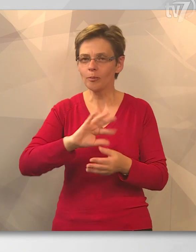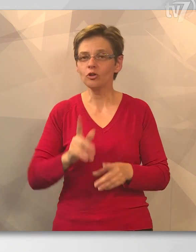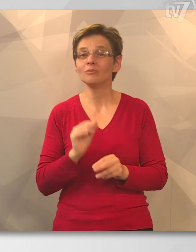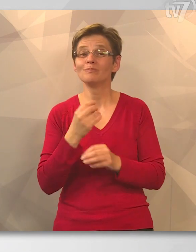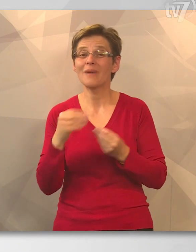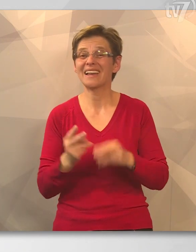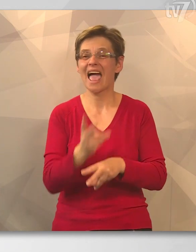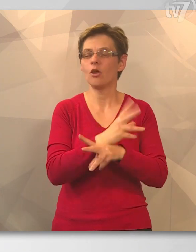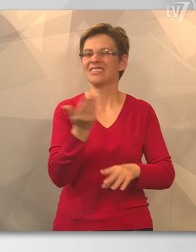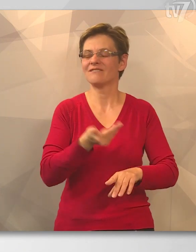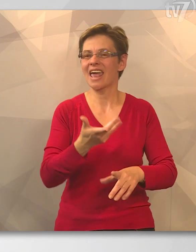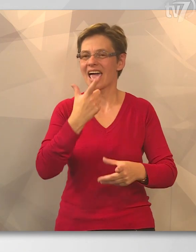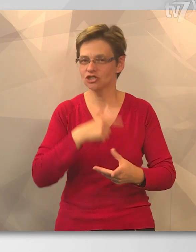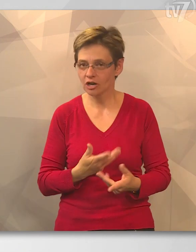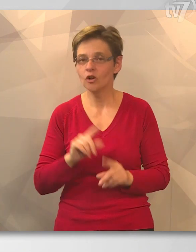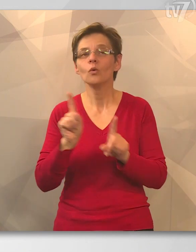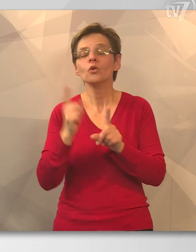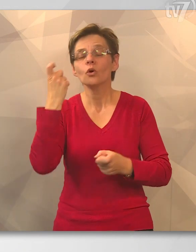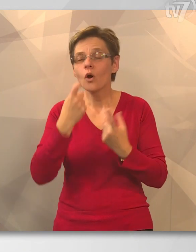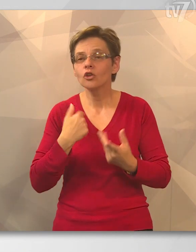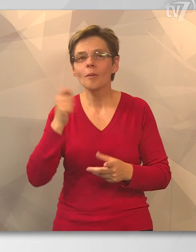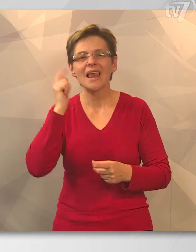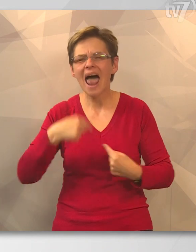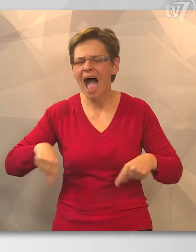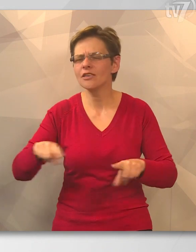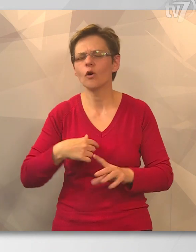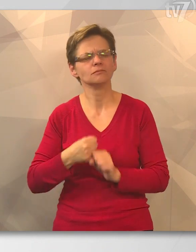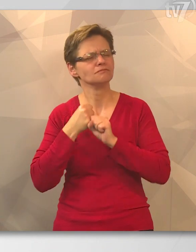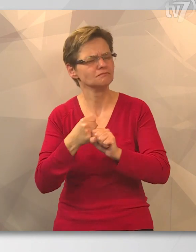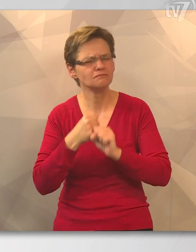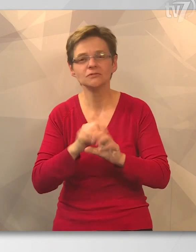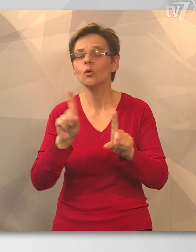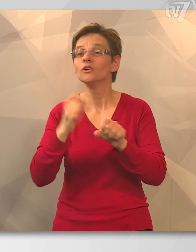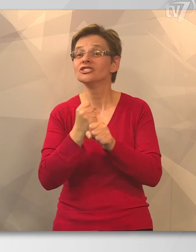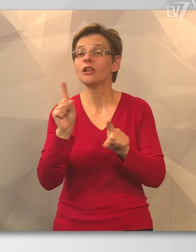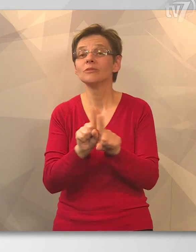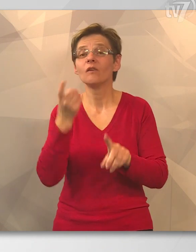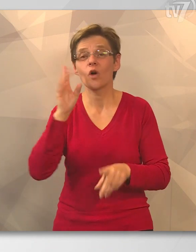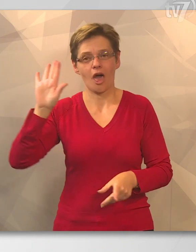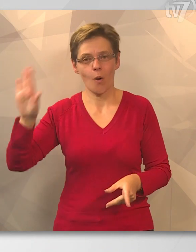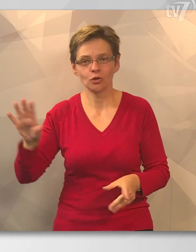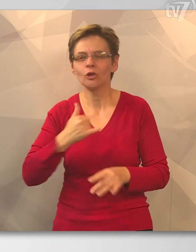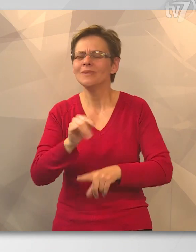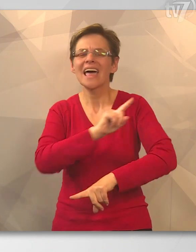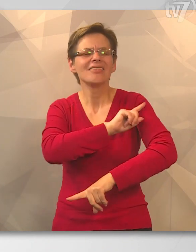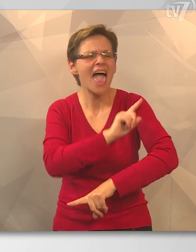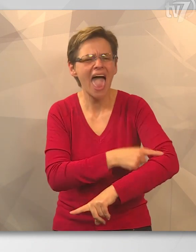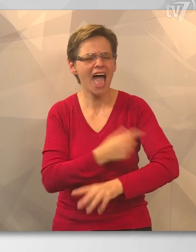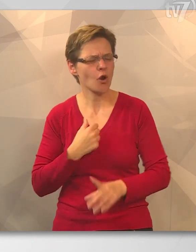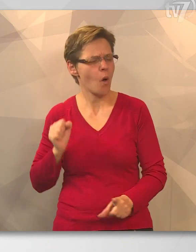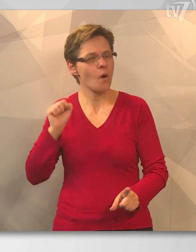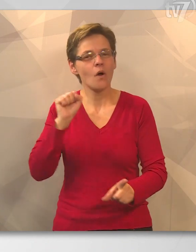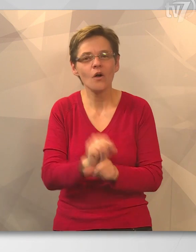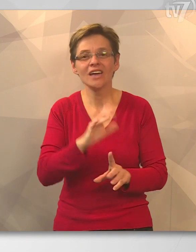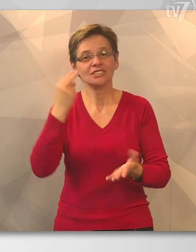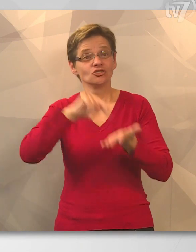az előtti vereség után. Úgyhogy úgy gondolom, hogy a lányok megint kitettünk magunkért, és úgy csináltuk, mint otthon. Minden erőnket